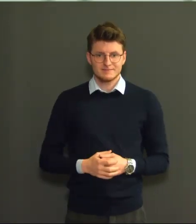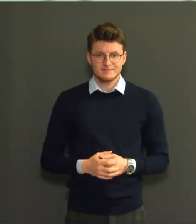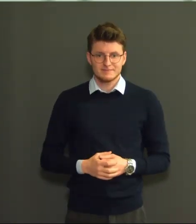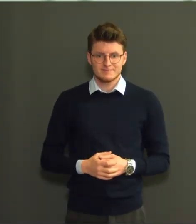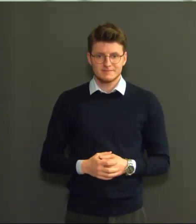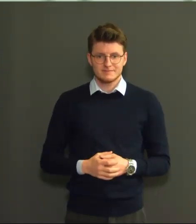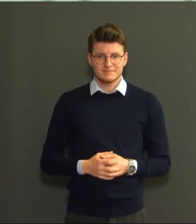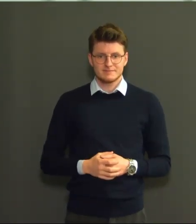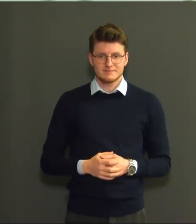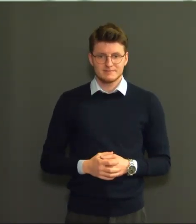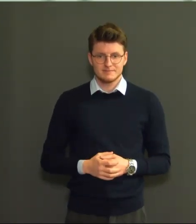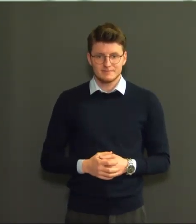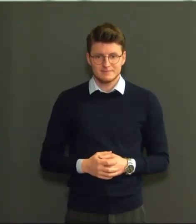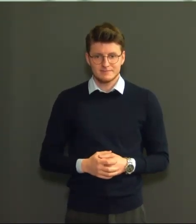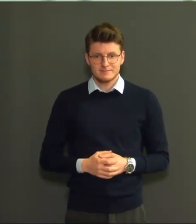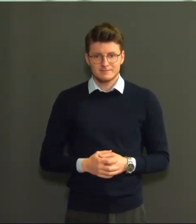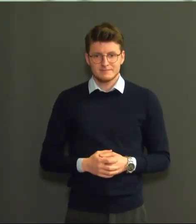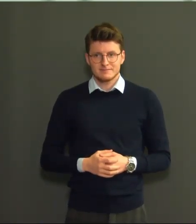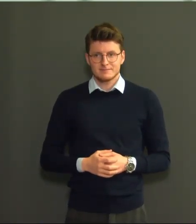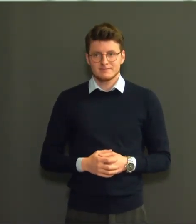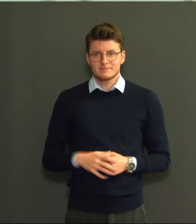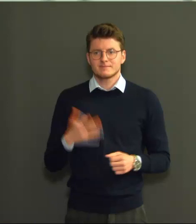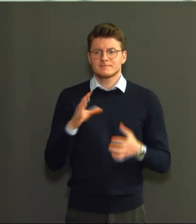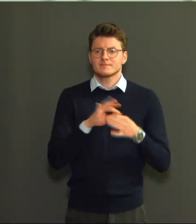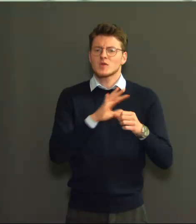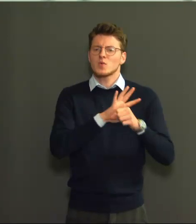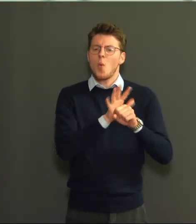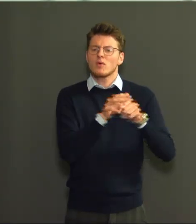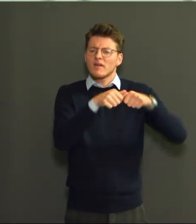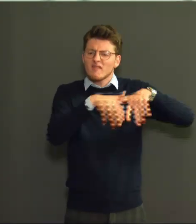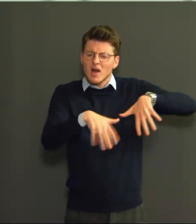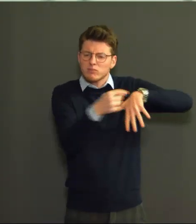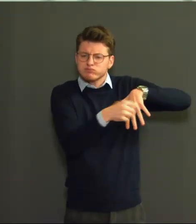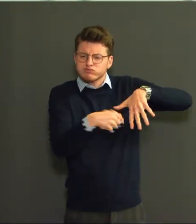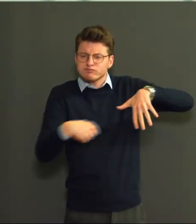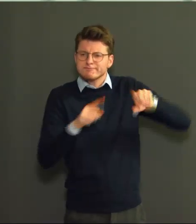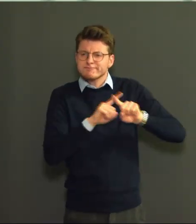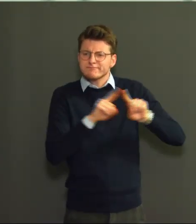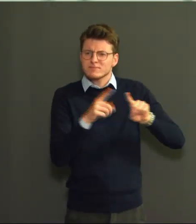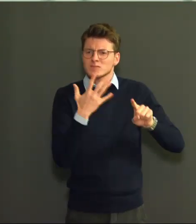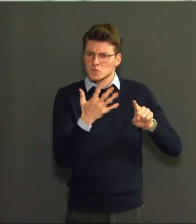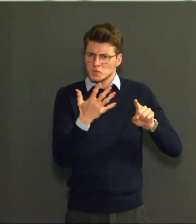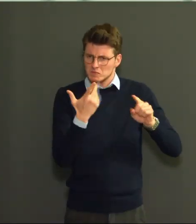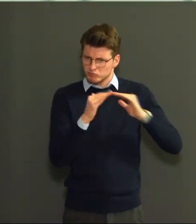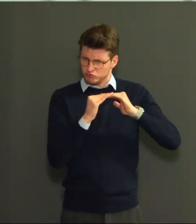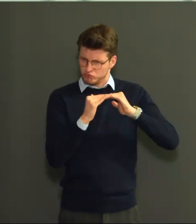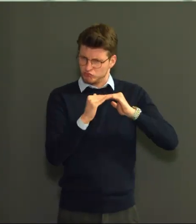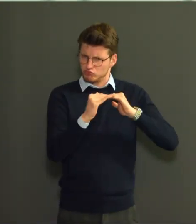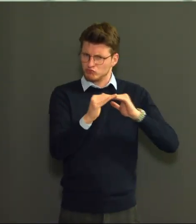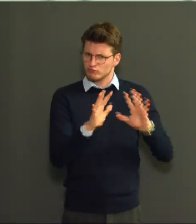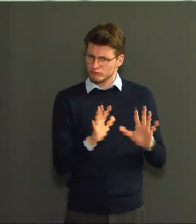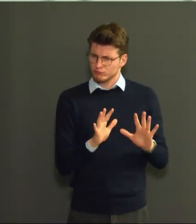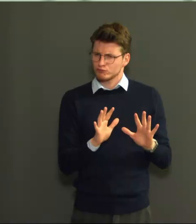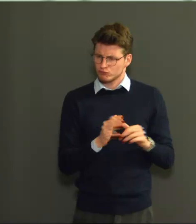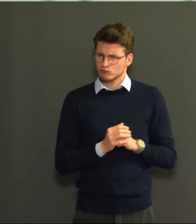Bedreft de varianten van het coronavirus blijft de situatie relatief stabiel. Het